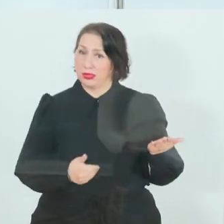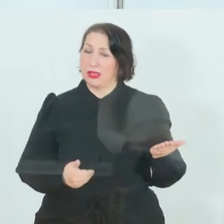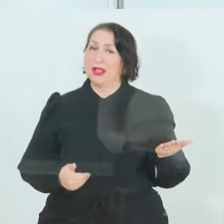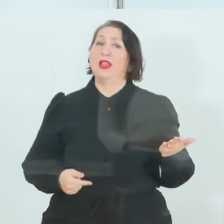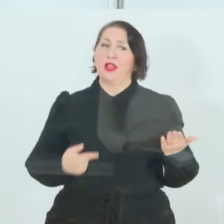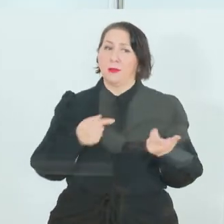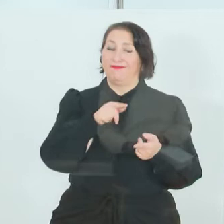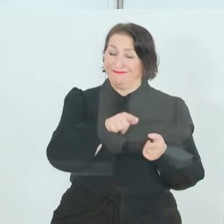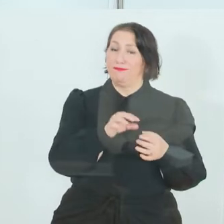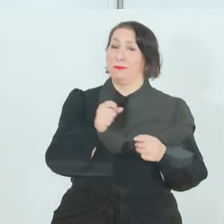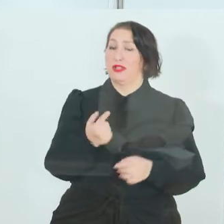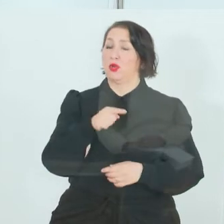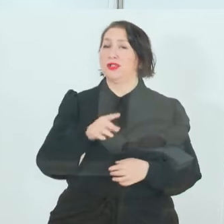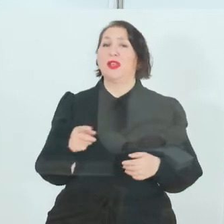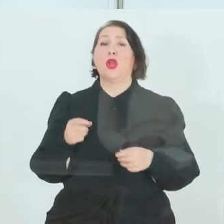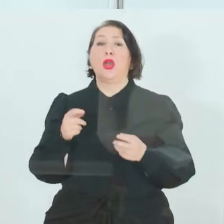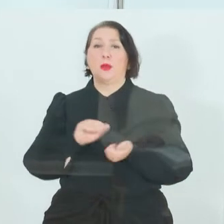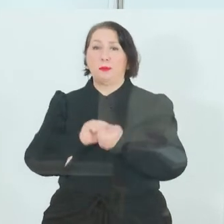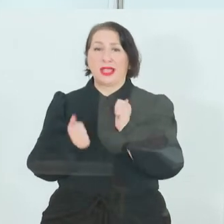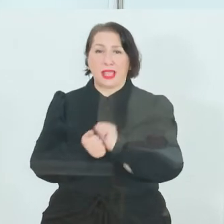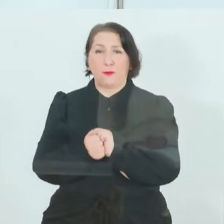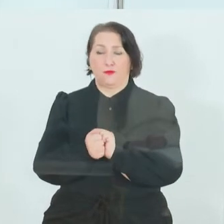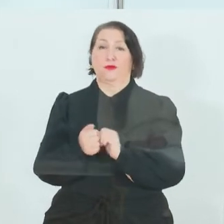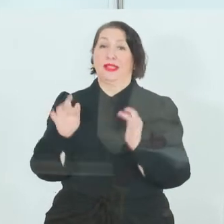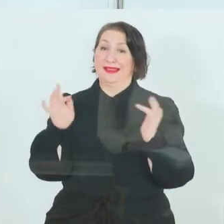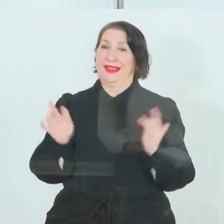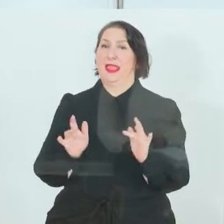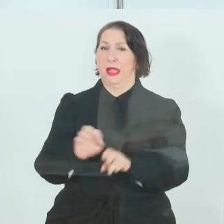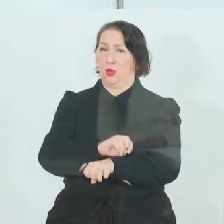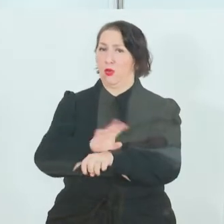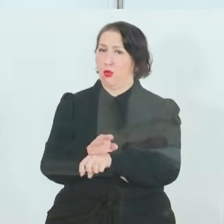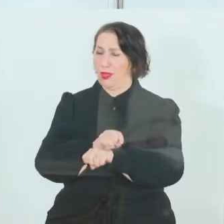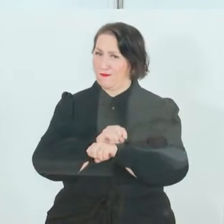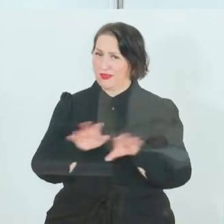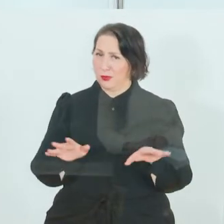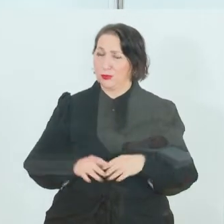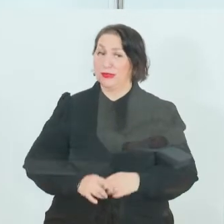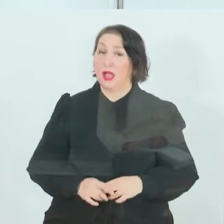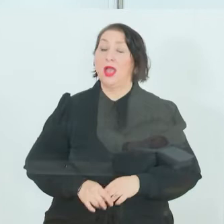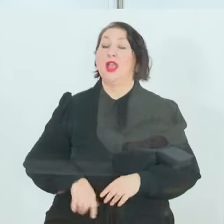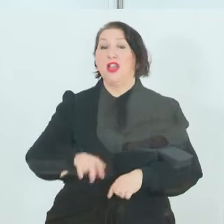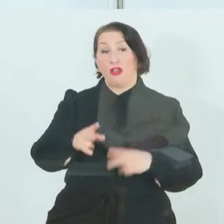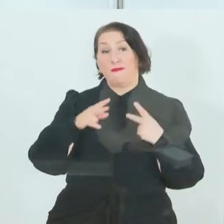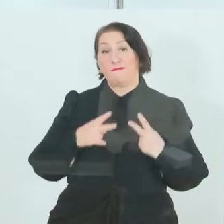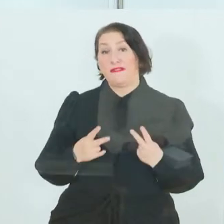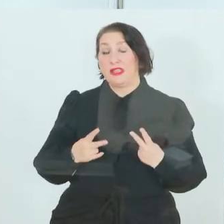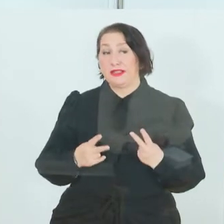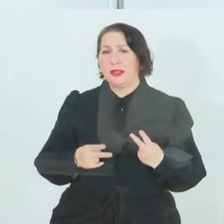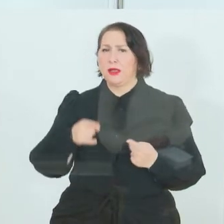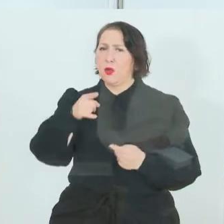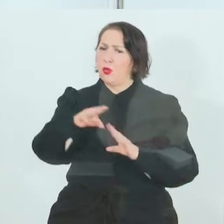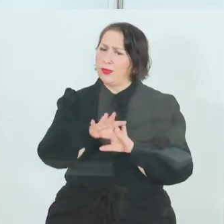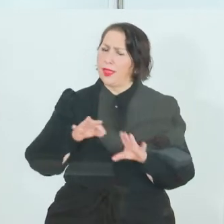was die Bekämpfung des Coronavirus betrifft. Ganz wichtig ist, dass das Unternehmen auch unterstützt worden ist